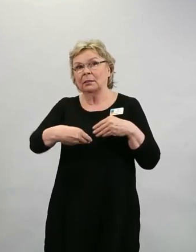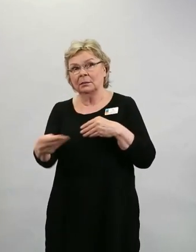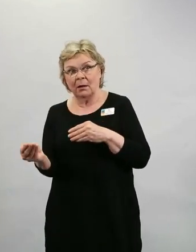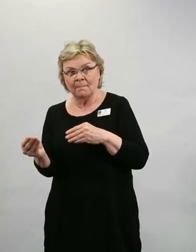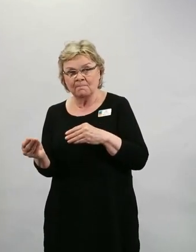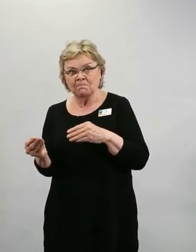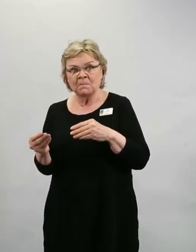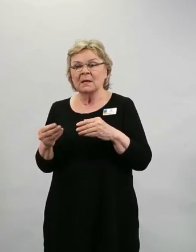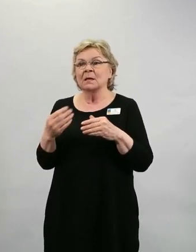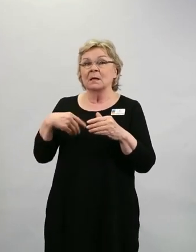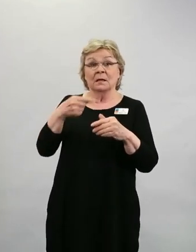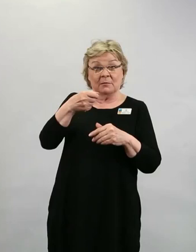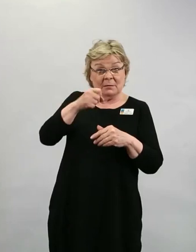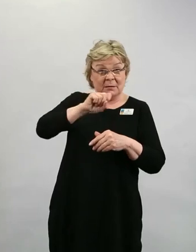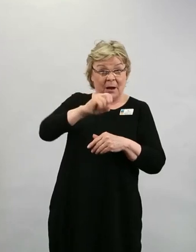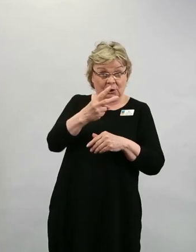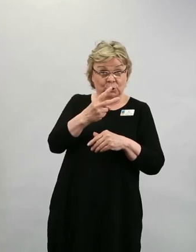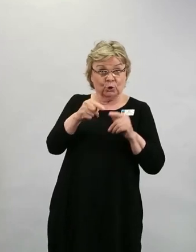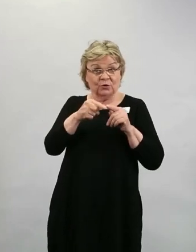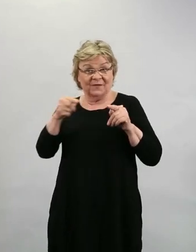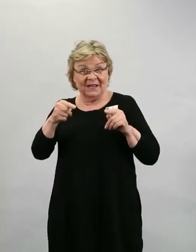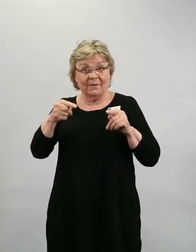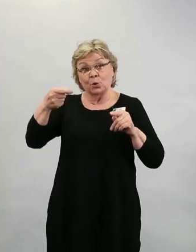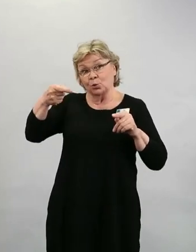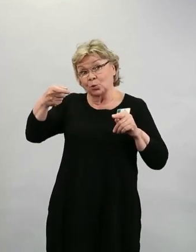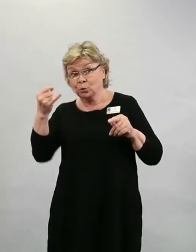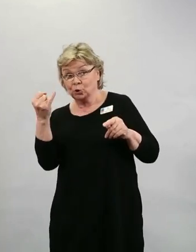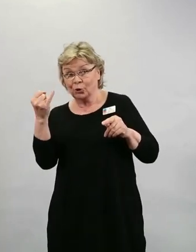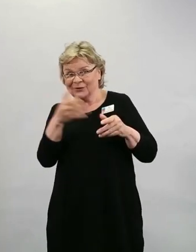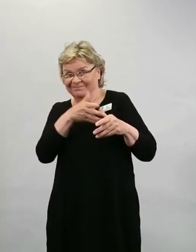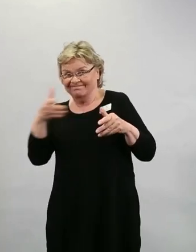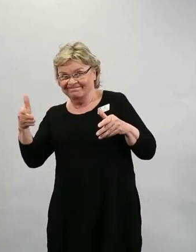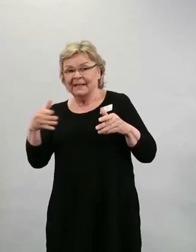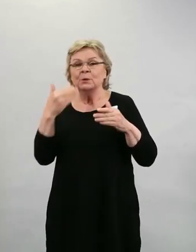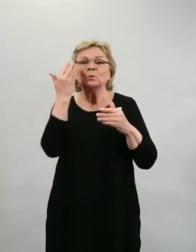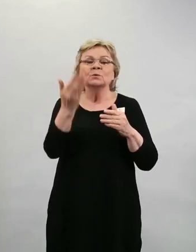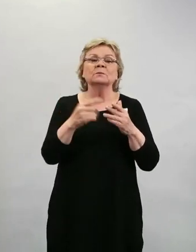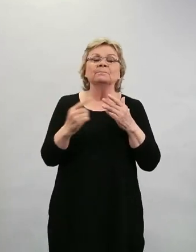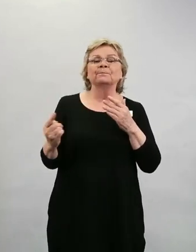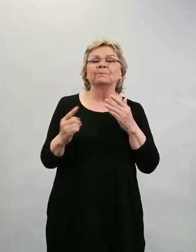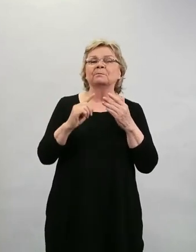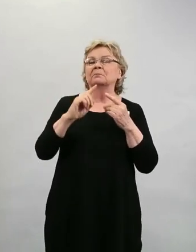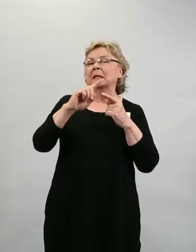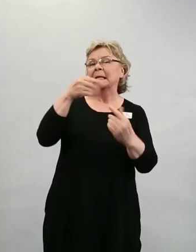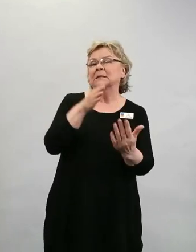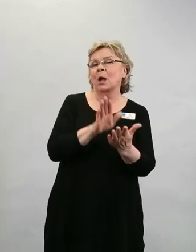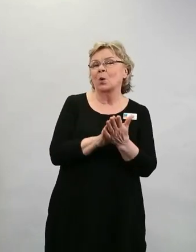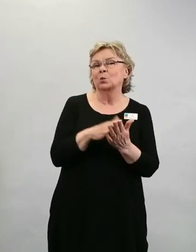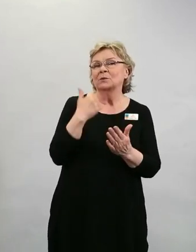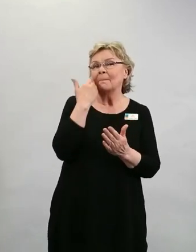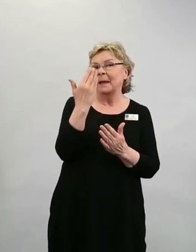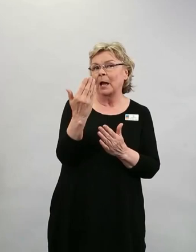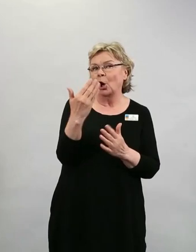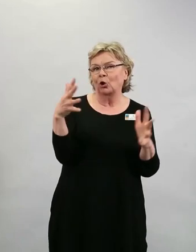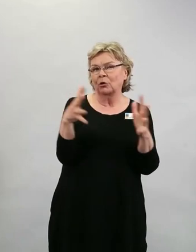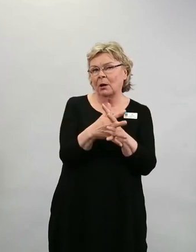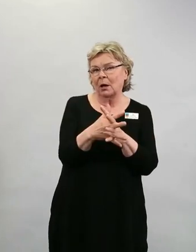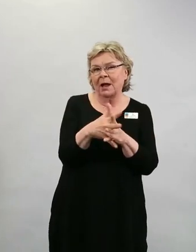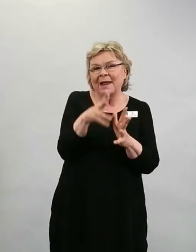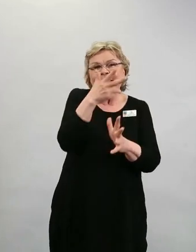tekee päätöksiään kesäkuussa. Milloin tarkalleen kesäkuussa emme tiedä, mutta sen jälkeen